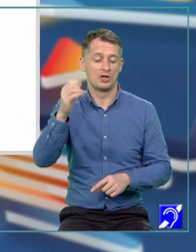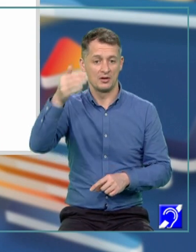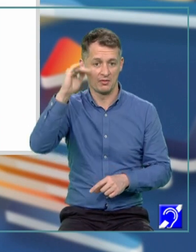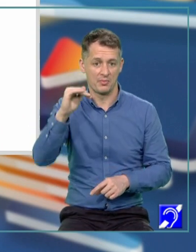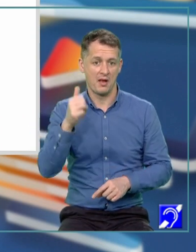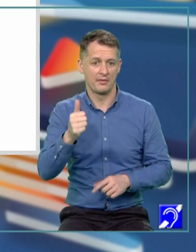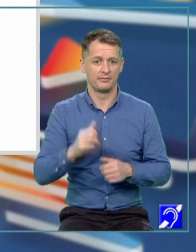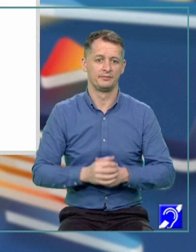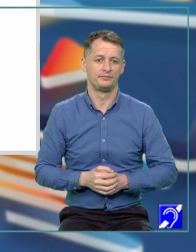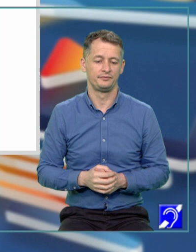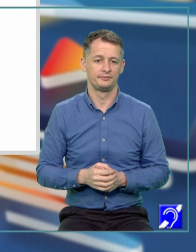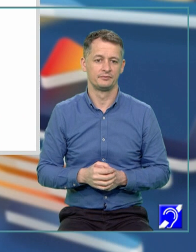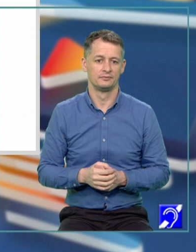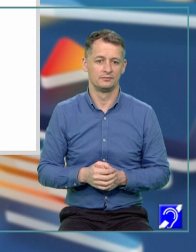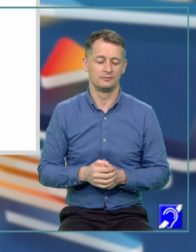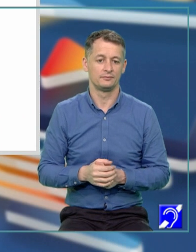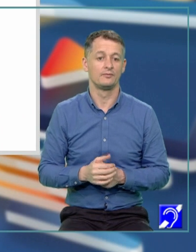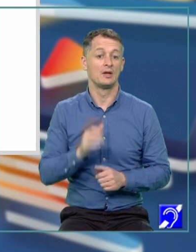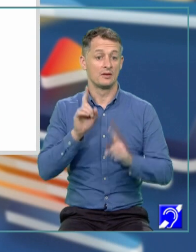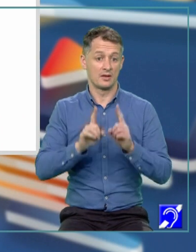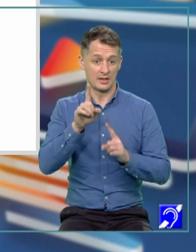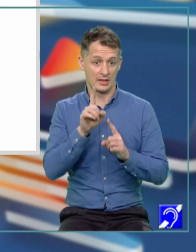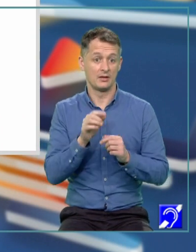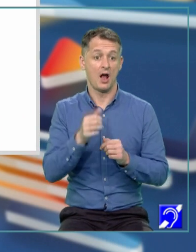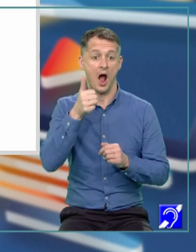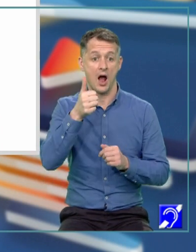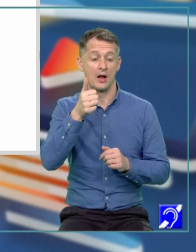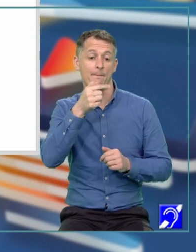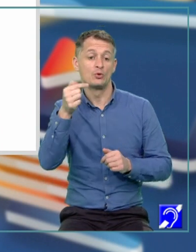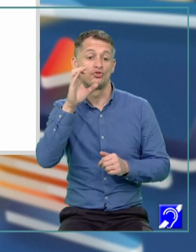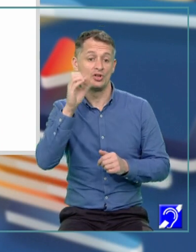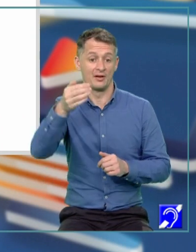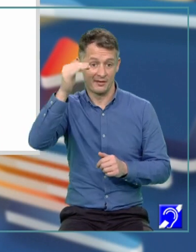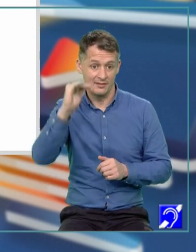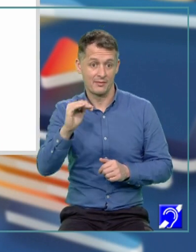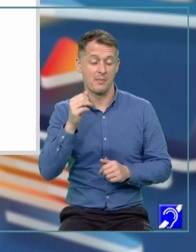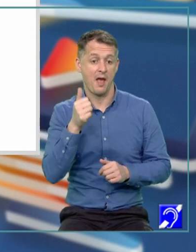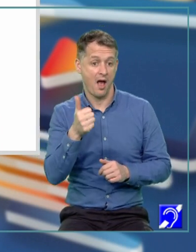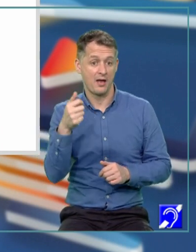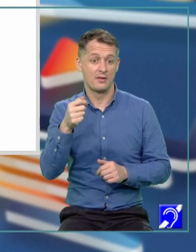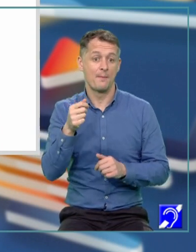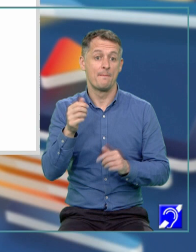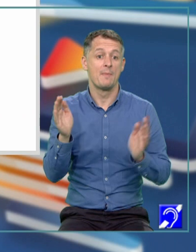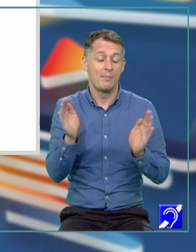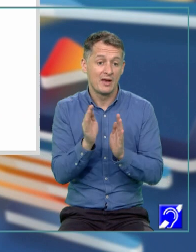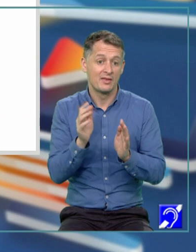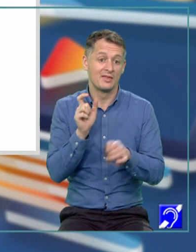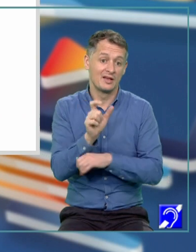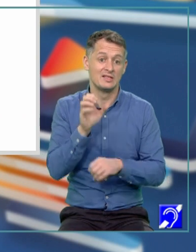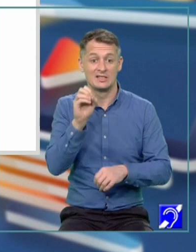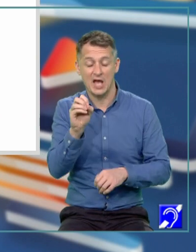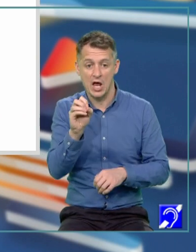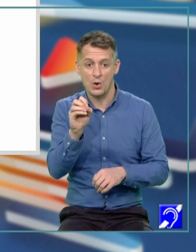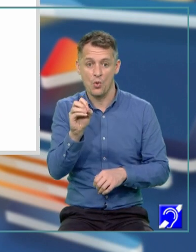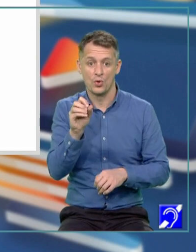minus C pe A este mai mic ca 0, și aici avem exemplu B mic, de aici. Dacă